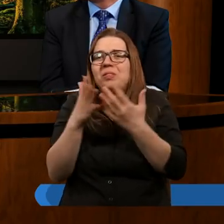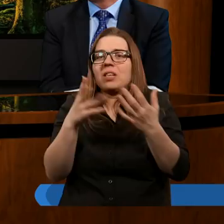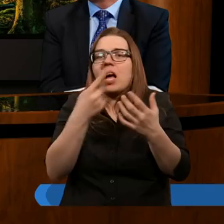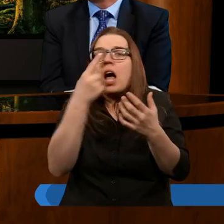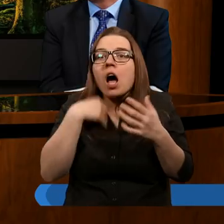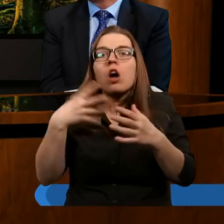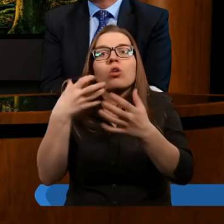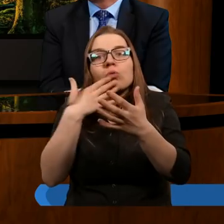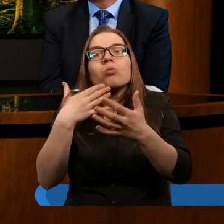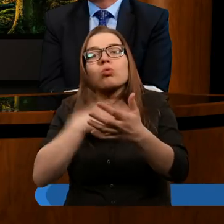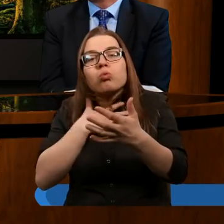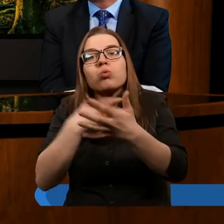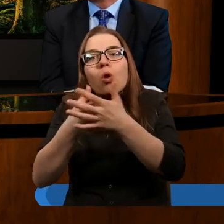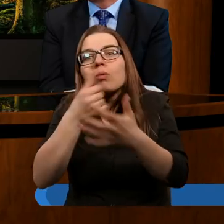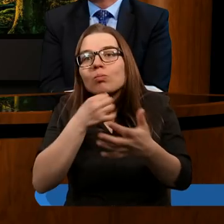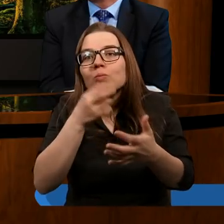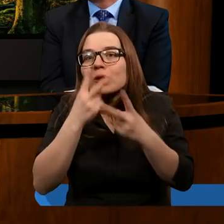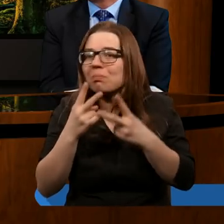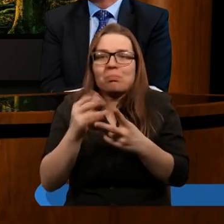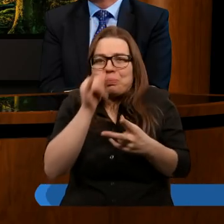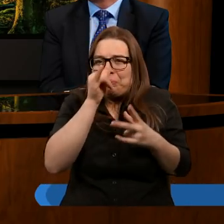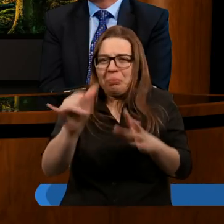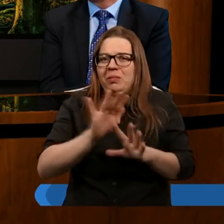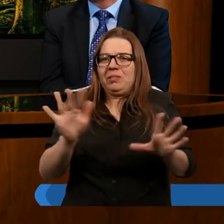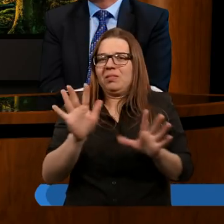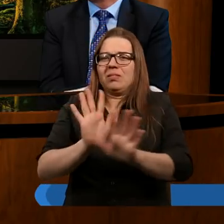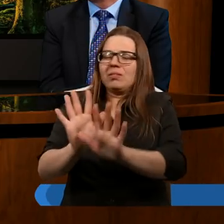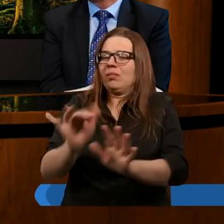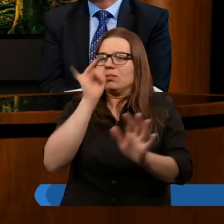przeczytać. Więc to były naprawdę trudne czasy.